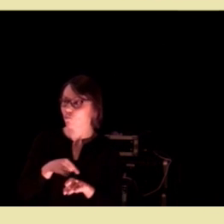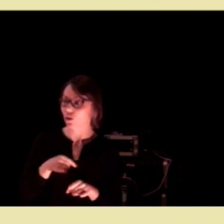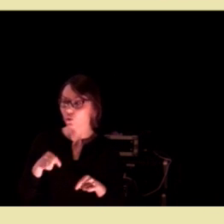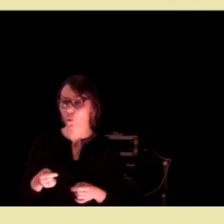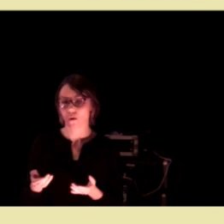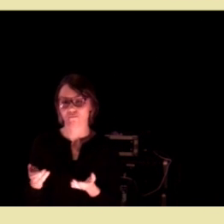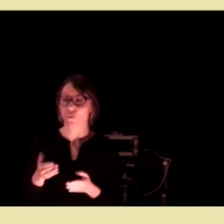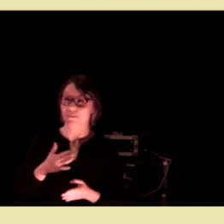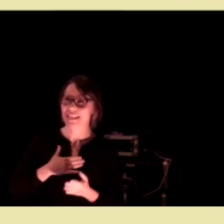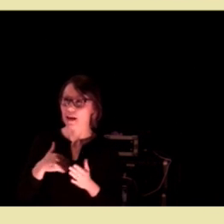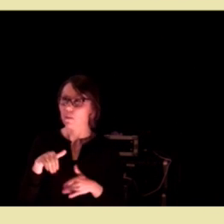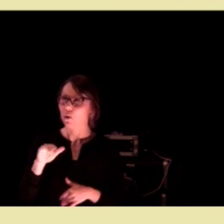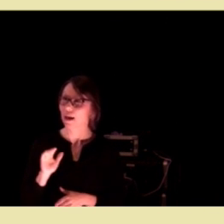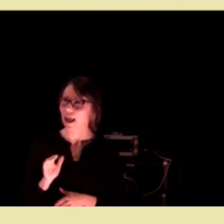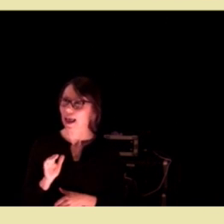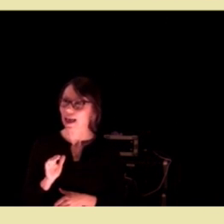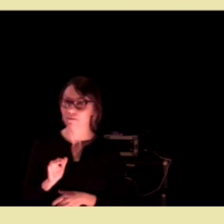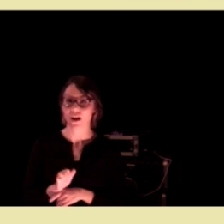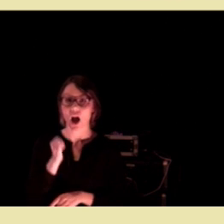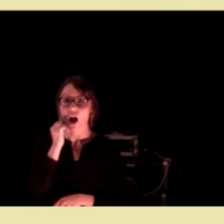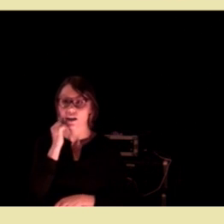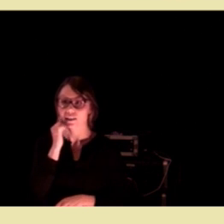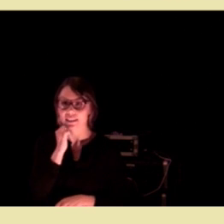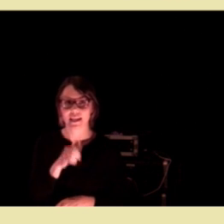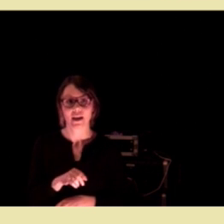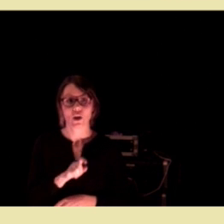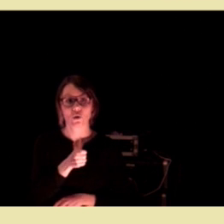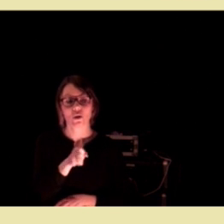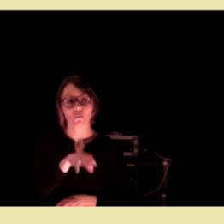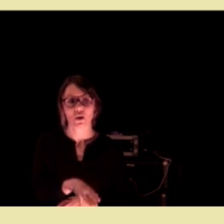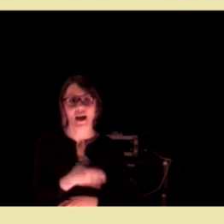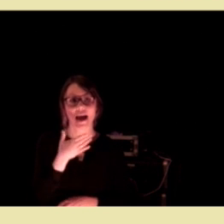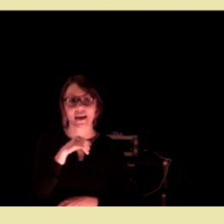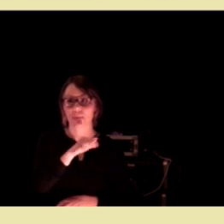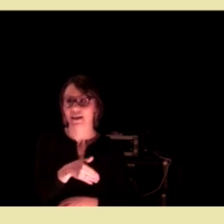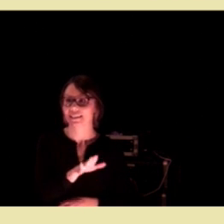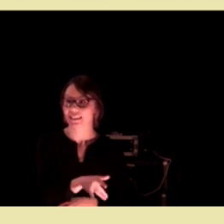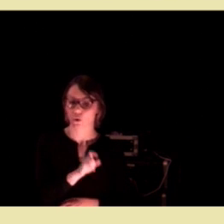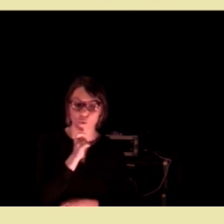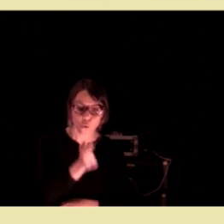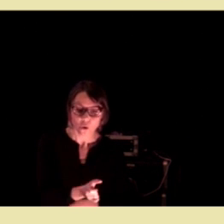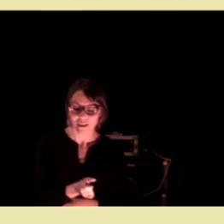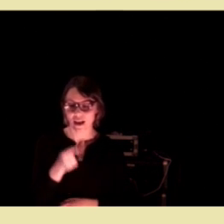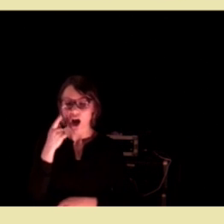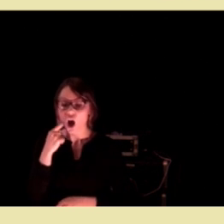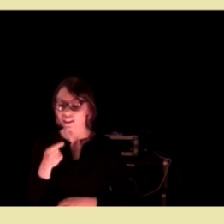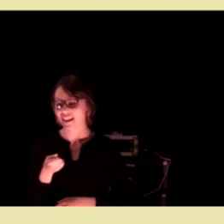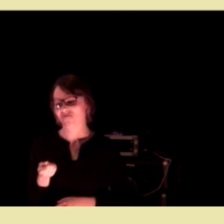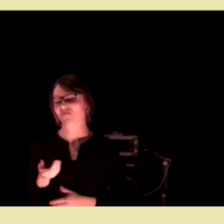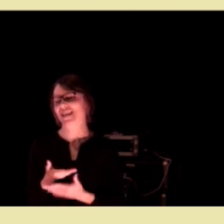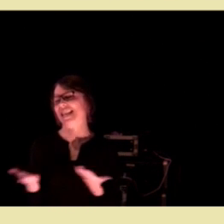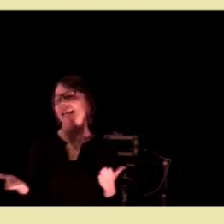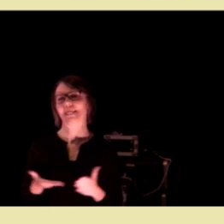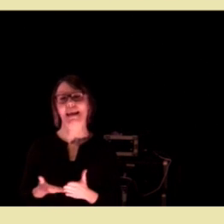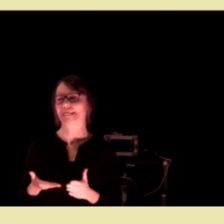få mer og mer sans for Astrid Nøkleby Heiberg sine ord om at alder er ingen hindring.